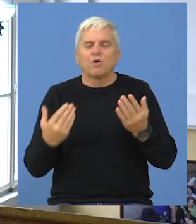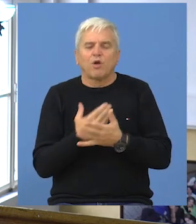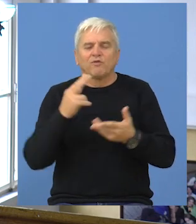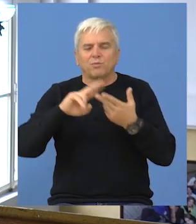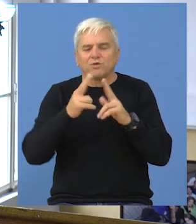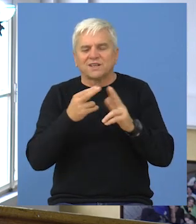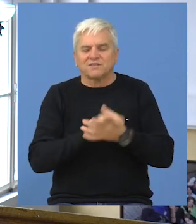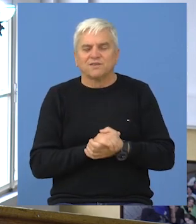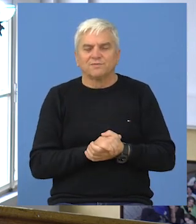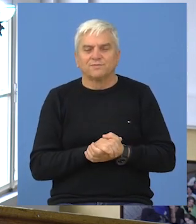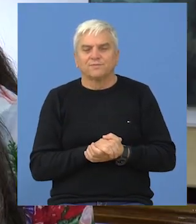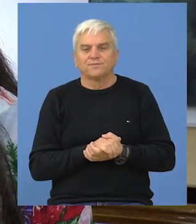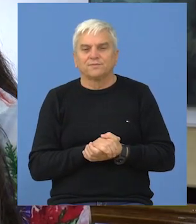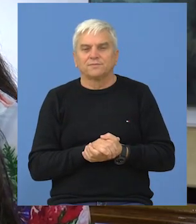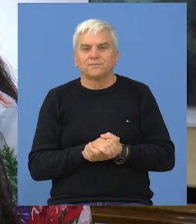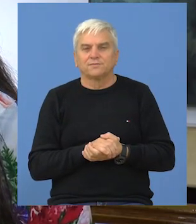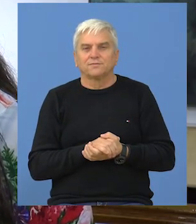steći mnogo novih poznanstava.